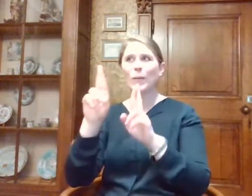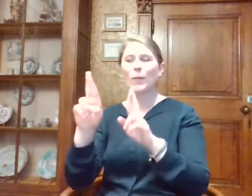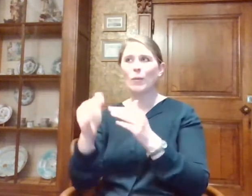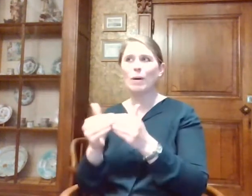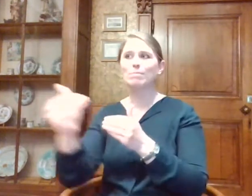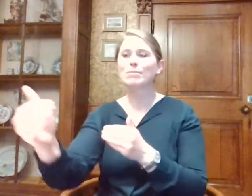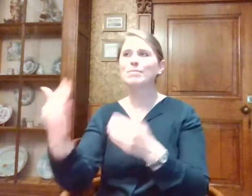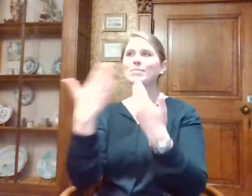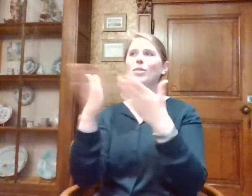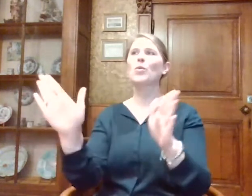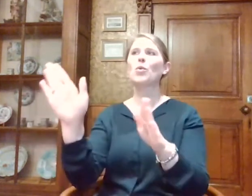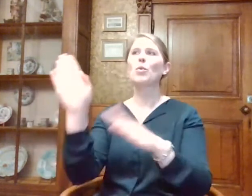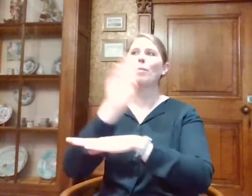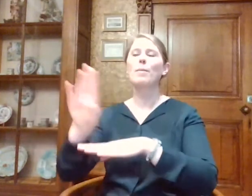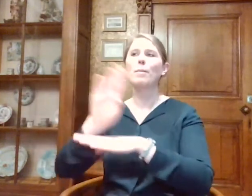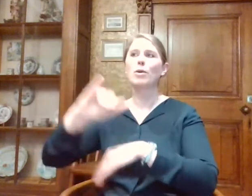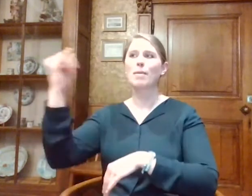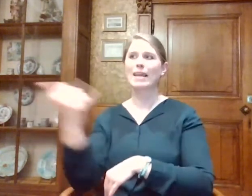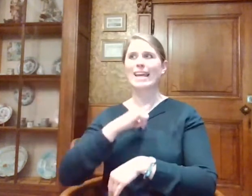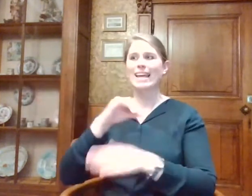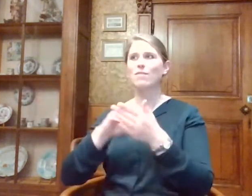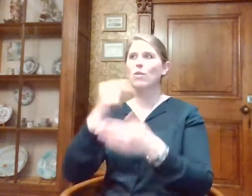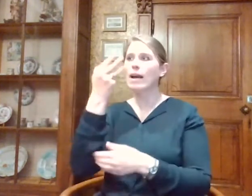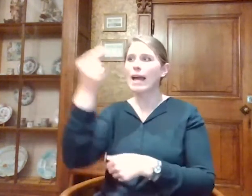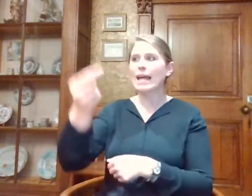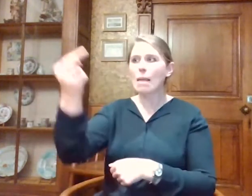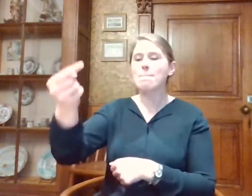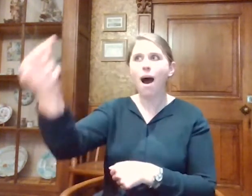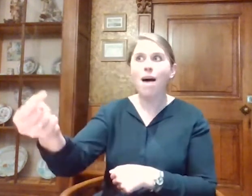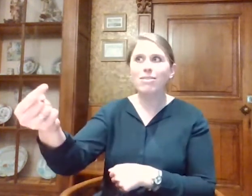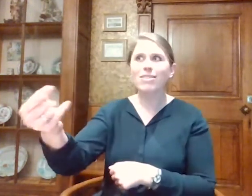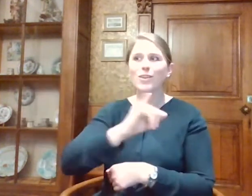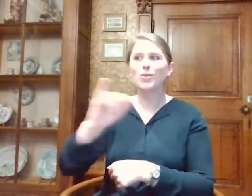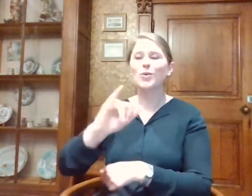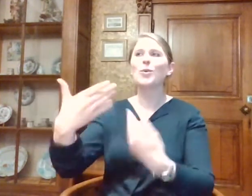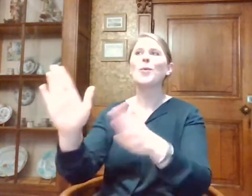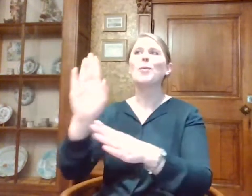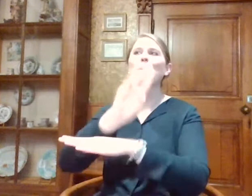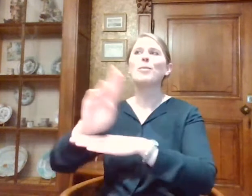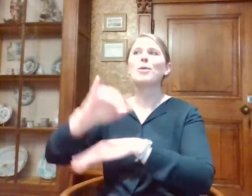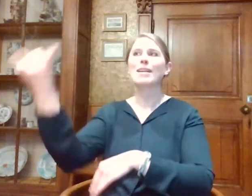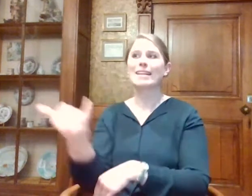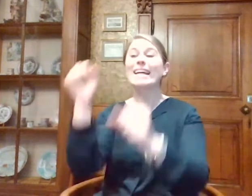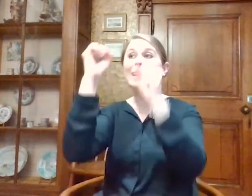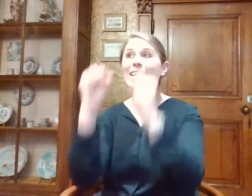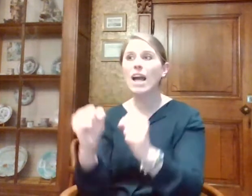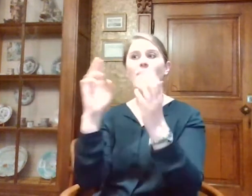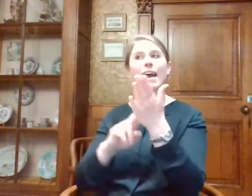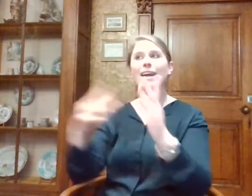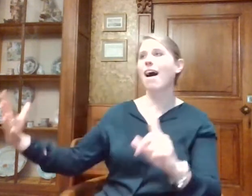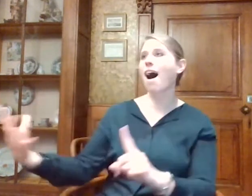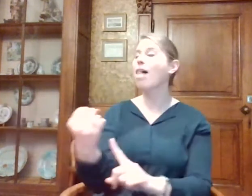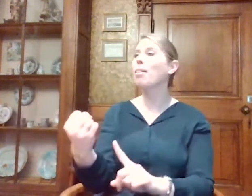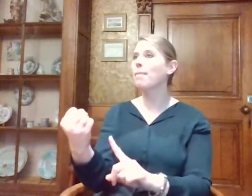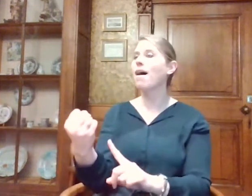tegen Open Monumentendag... Er zijn nu nog een aantal maanden. Iedereen heeft nog een aantal maanden de tijd om dat te doen. Dat kan. Dat is geen enkel